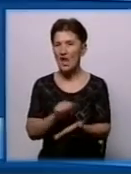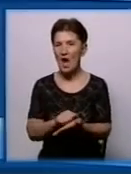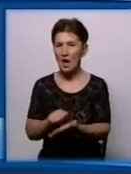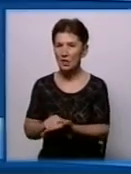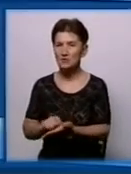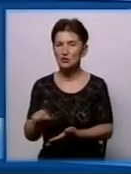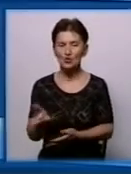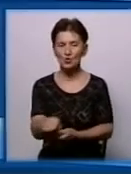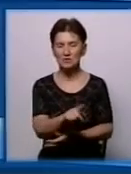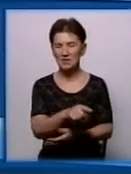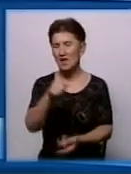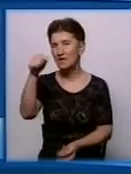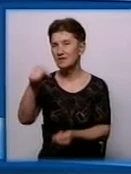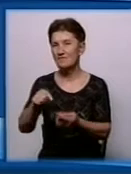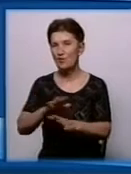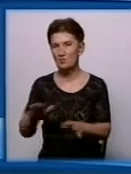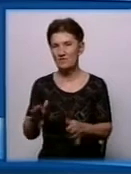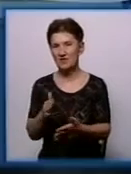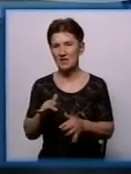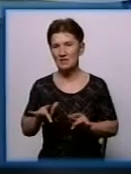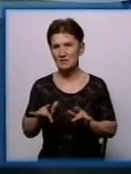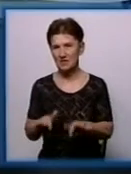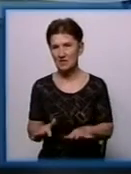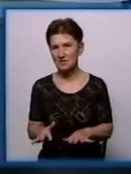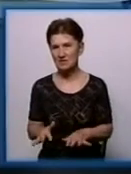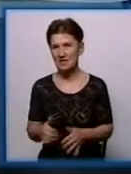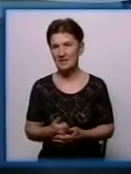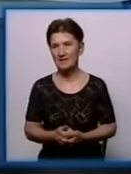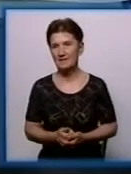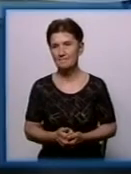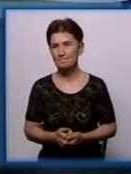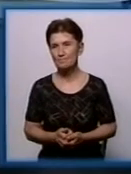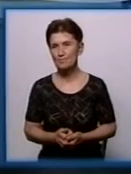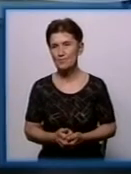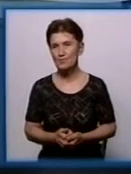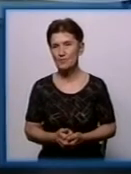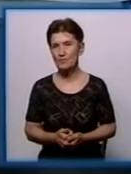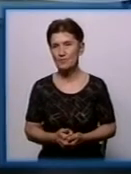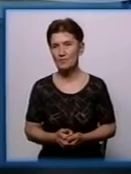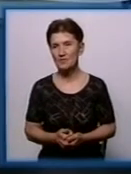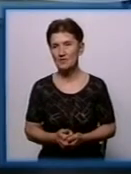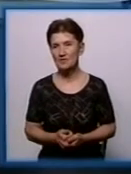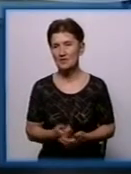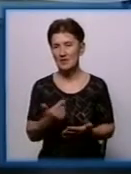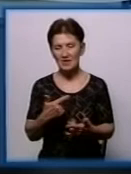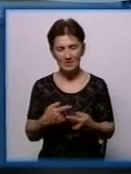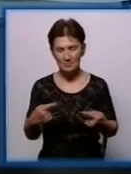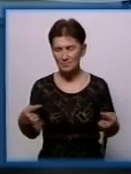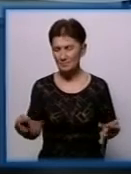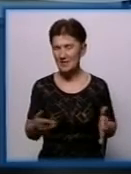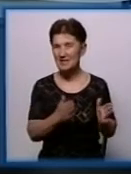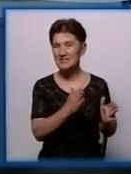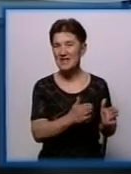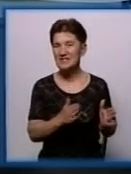недоліки не відповідають дійсності, або вони не в такому вигляді повинні бути. Тобто це ціла система розгляду